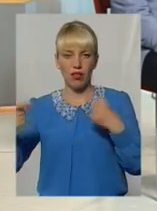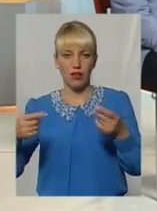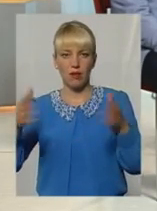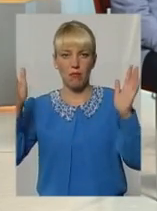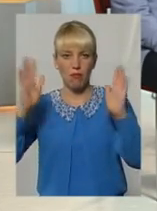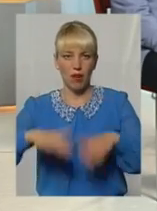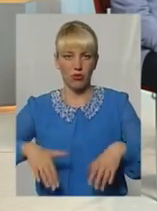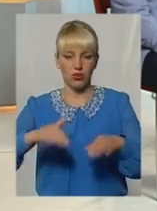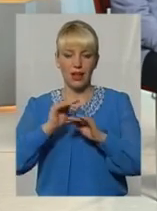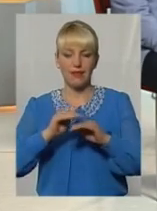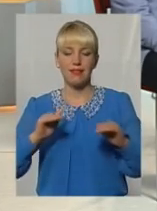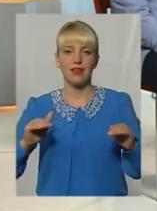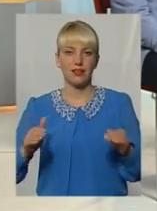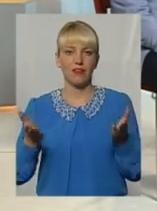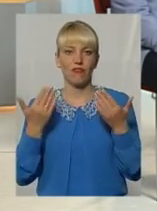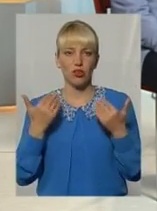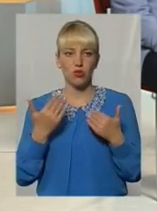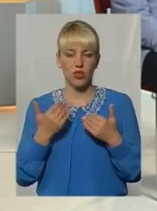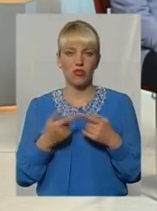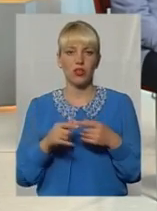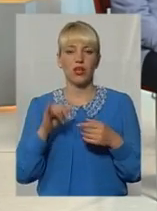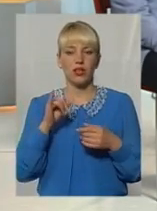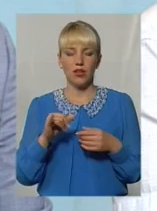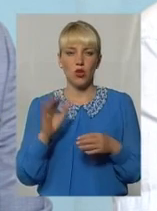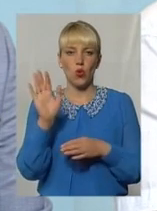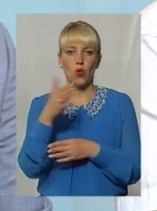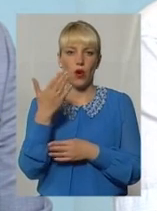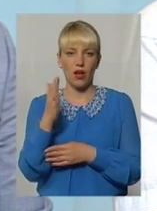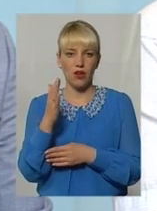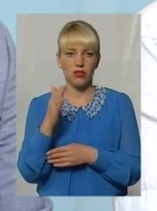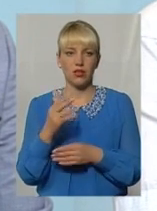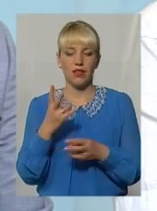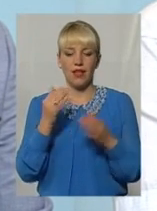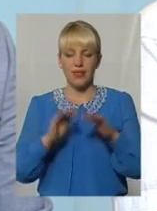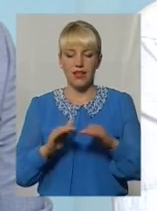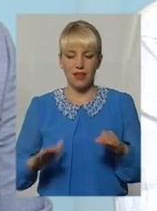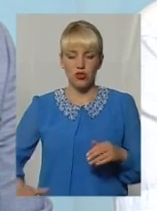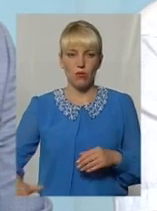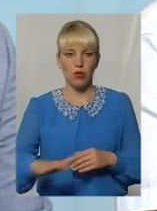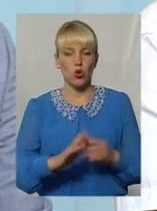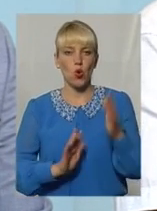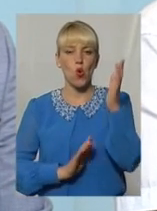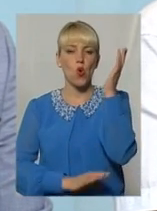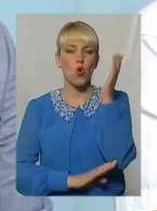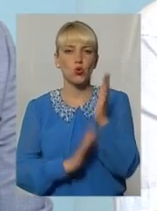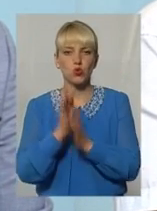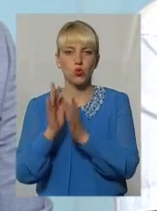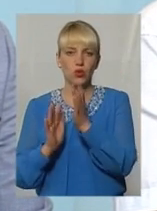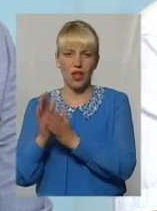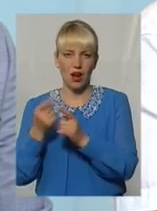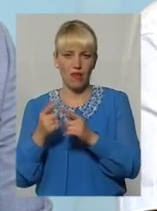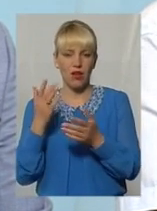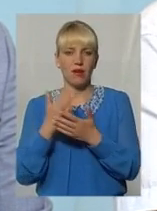відпочивають, над дитячим майданчиком ростуть дерева. Над лавочками